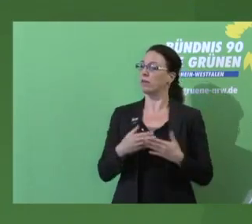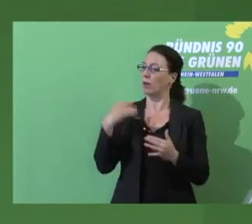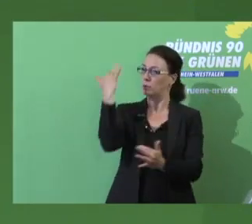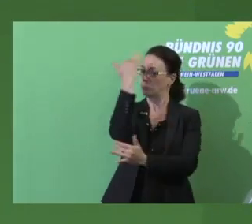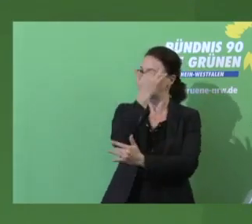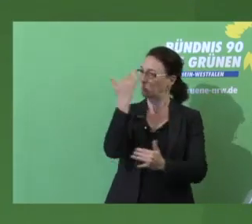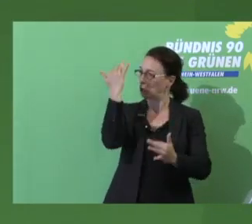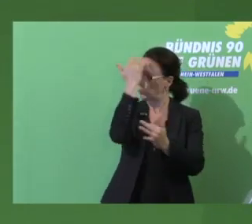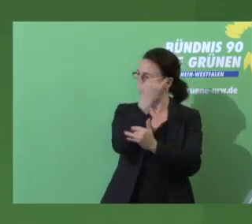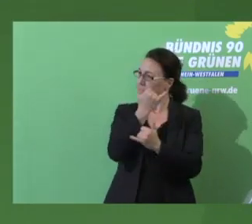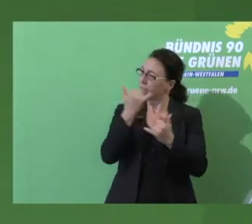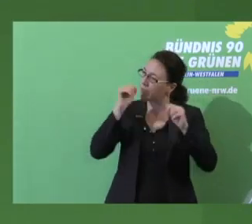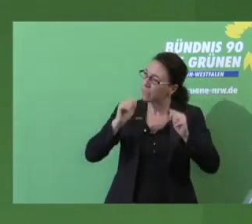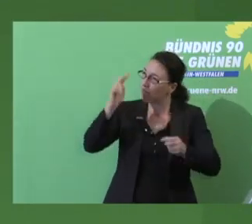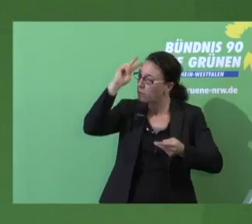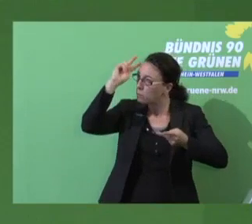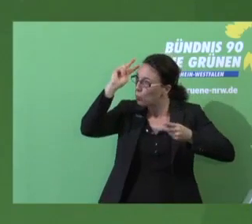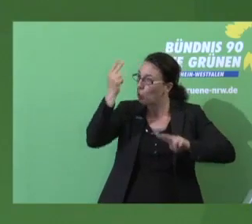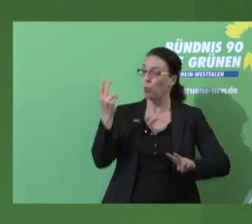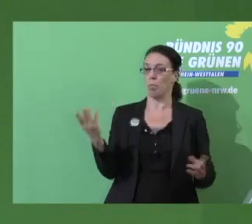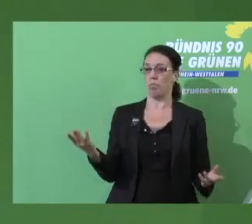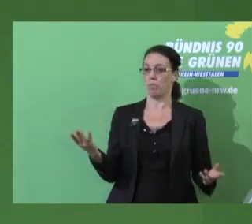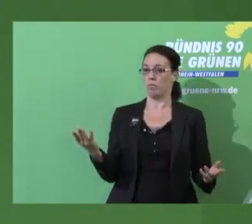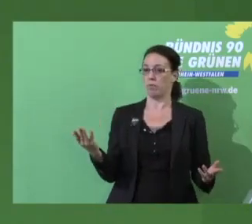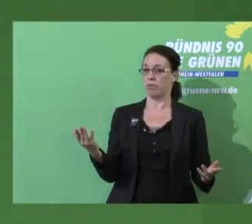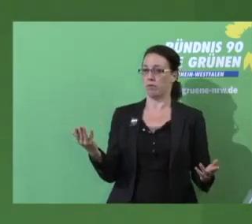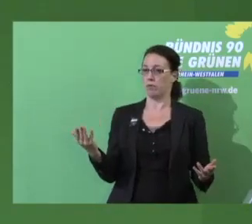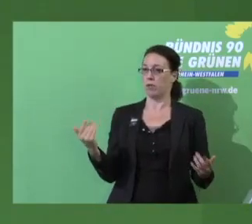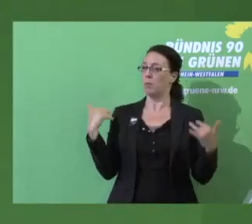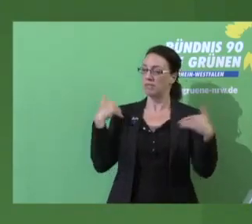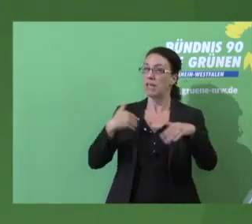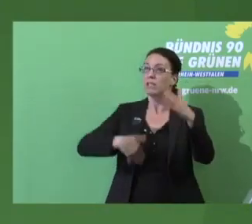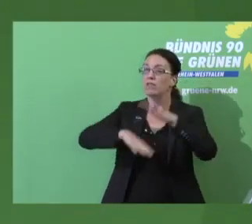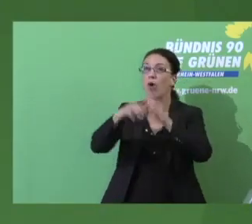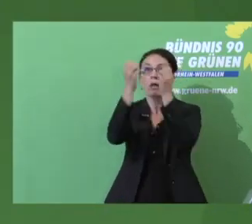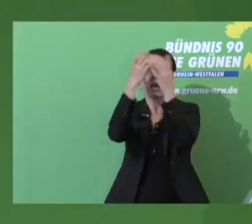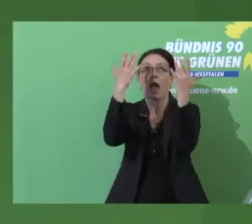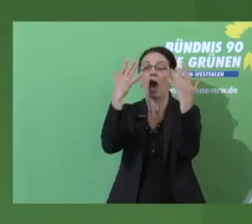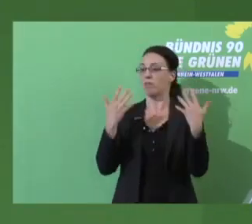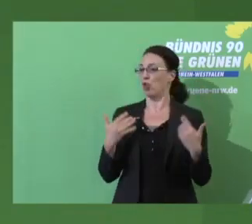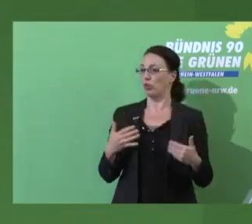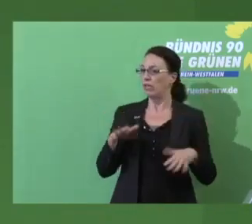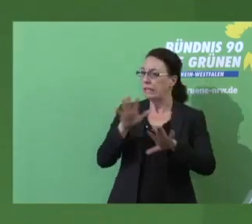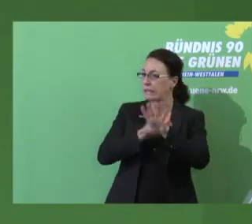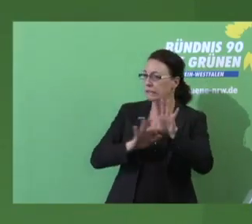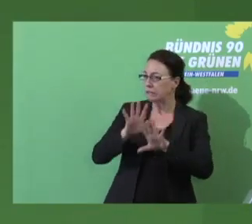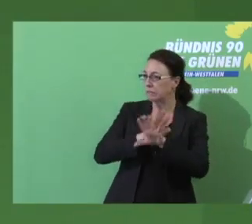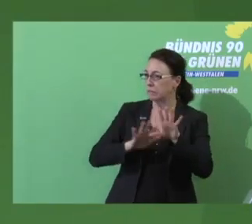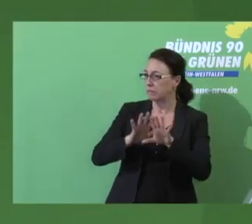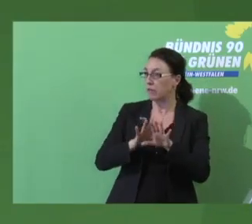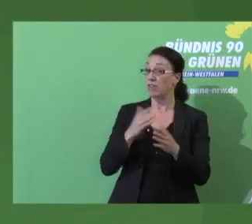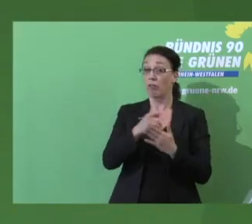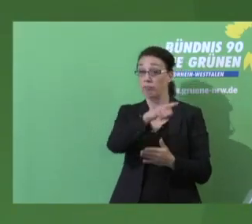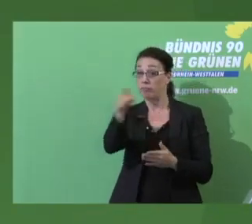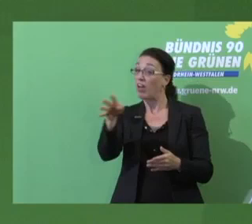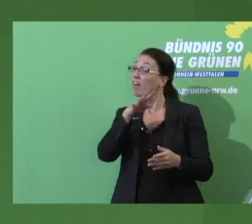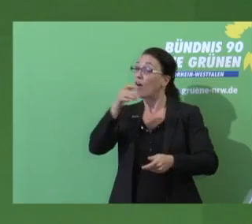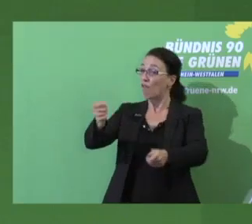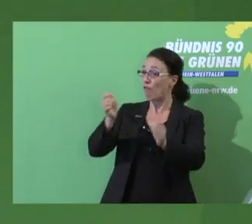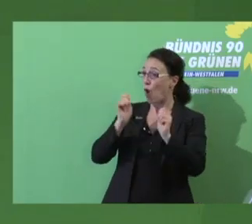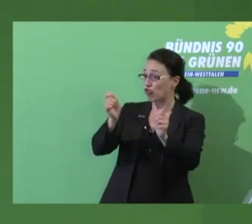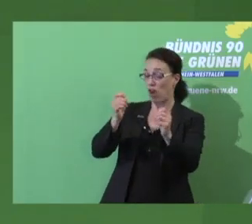können wir da Mobilität anders denken. Hier sind für mich noch große Fragezeichen, ob die von euch angeschlagenen, vorgeschlagenen Ansätze der Verkehrswende